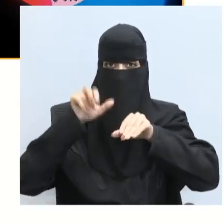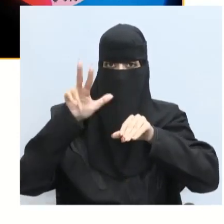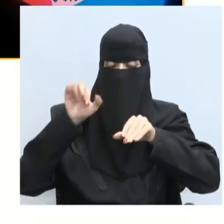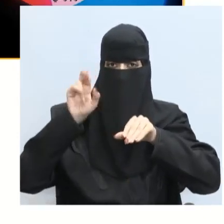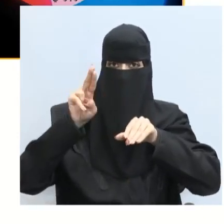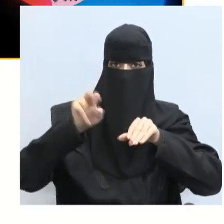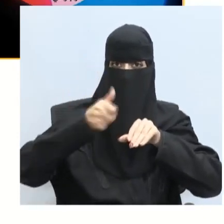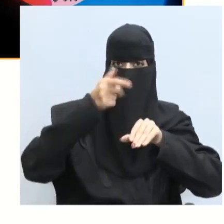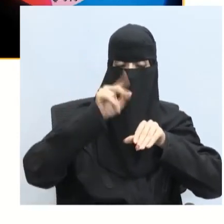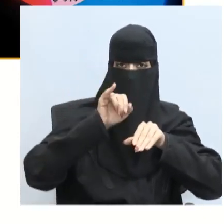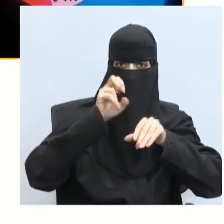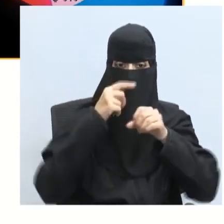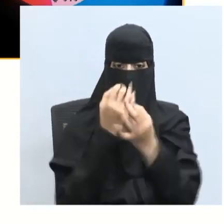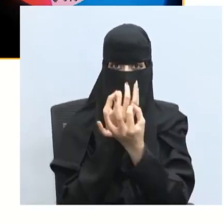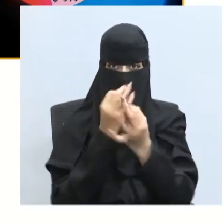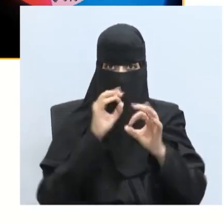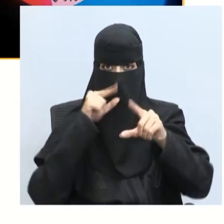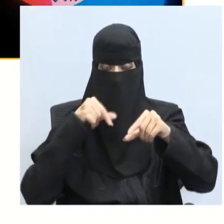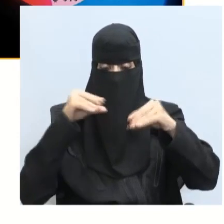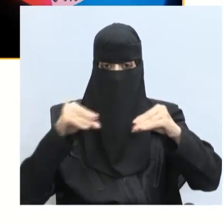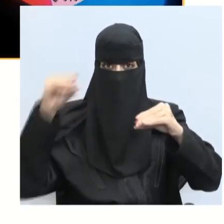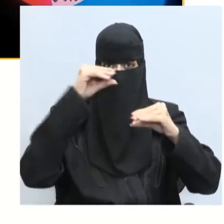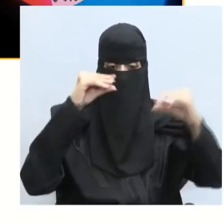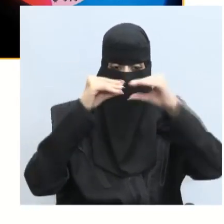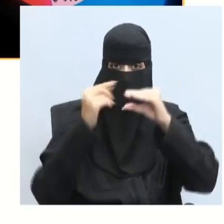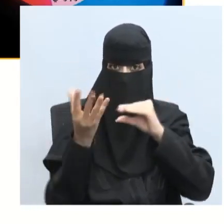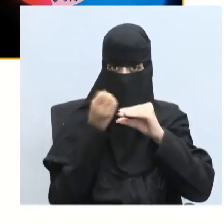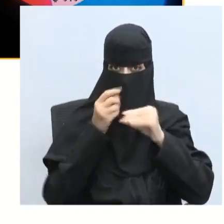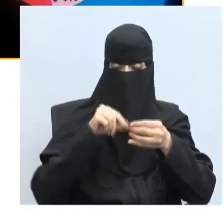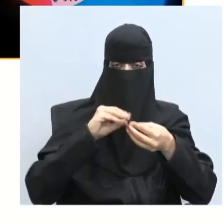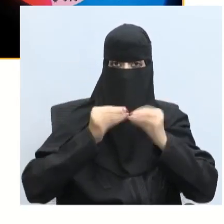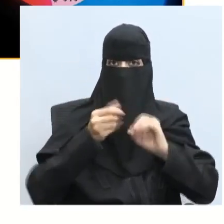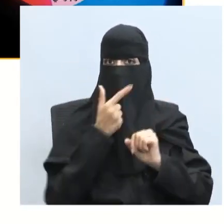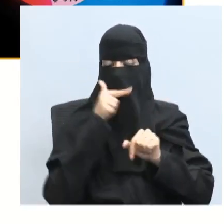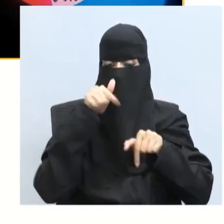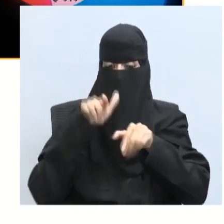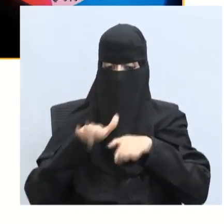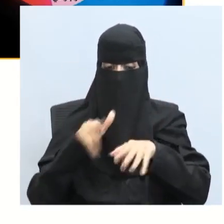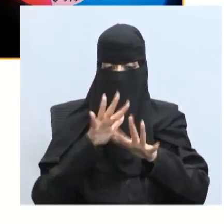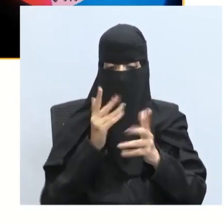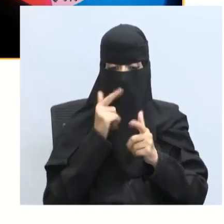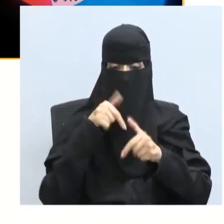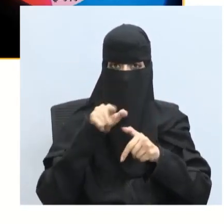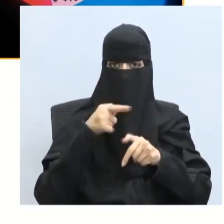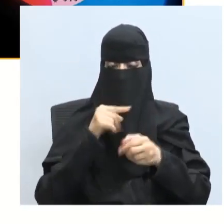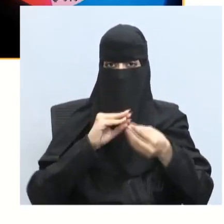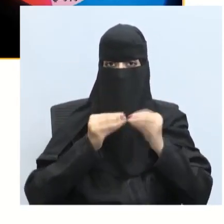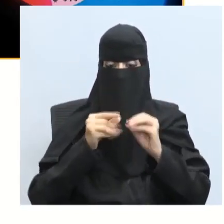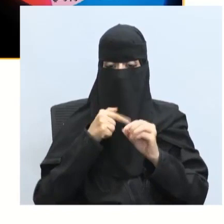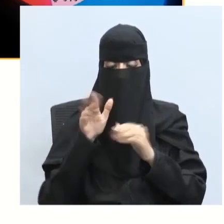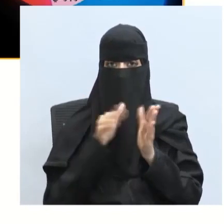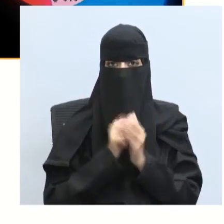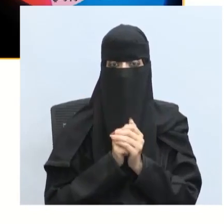لونان ضوئيان يتراكبان وأنتج لدي اللون الأبيض في هذه الحالة نطلق عليها